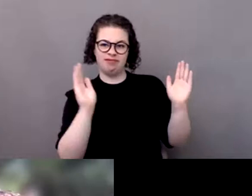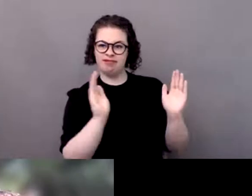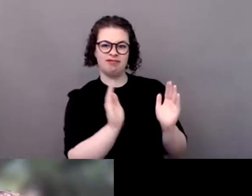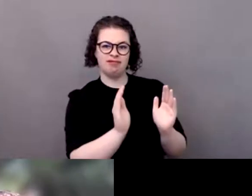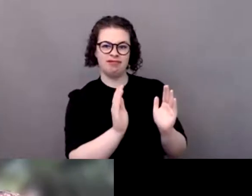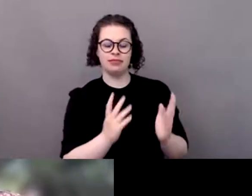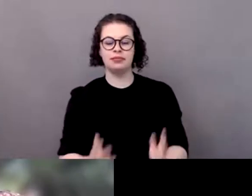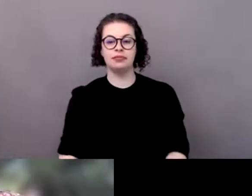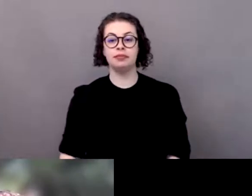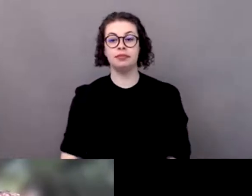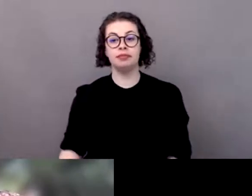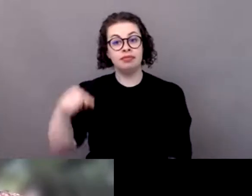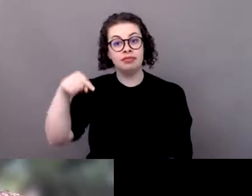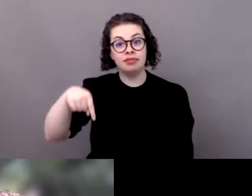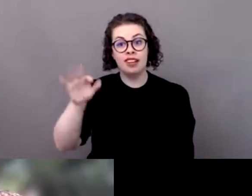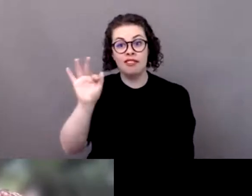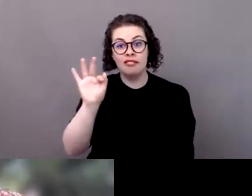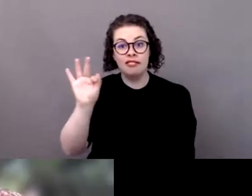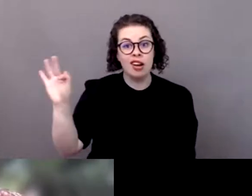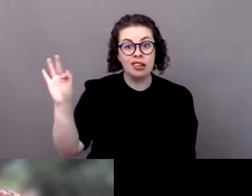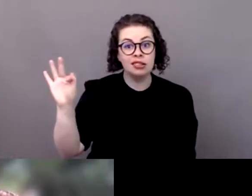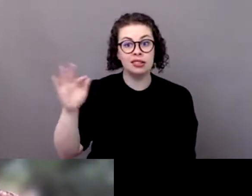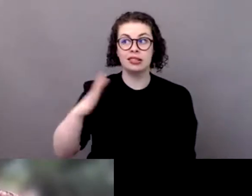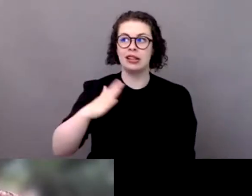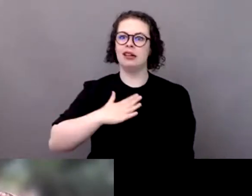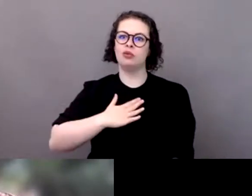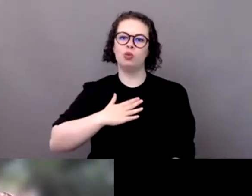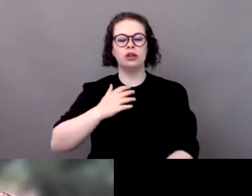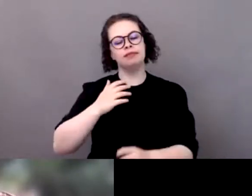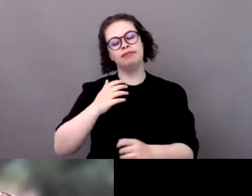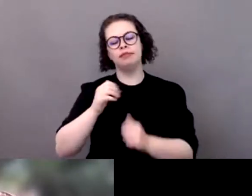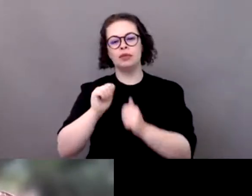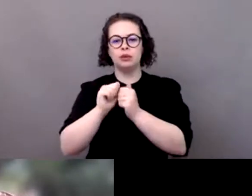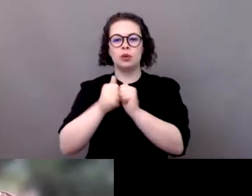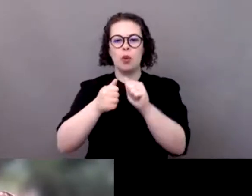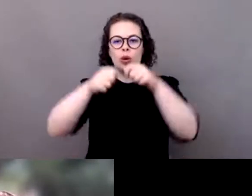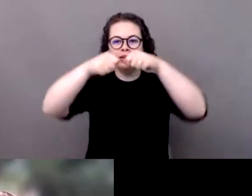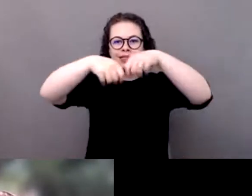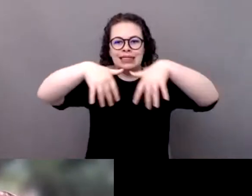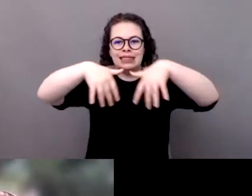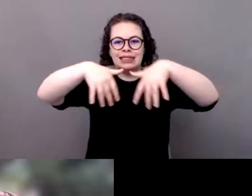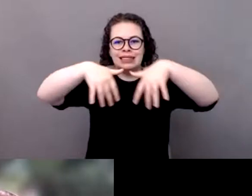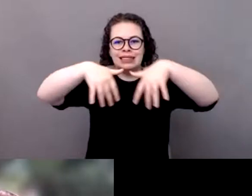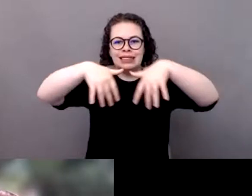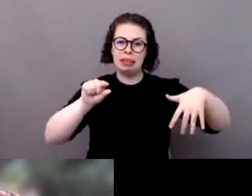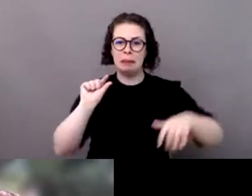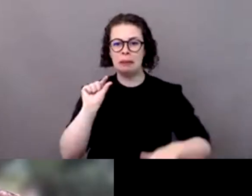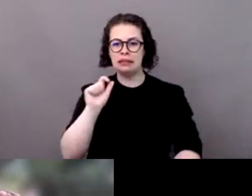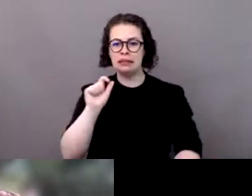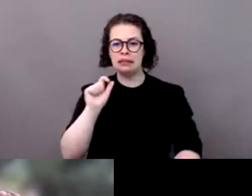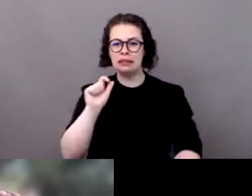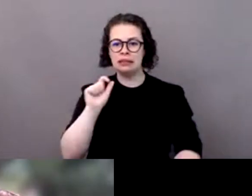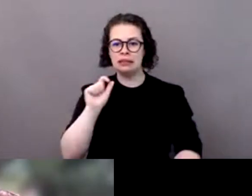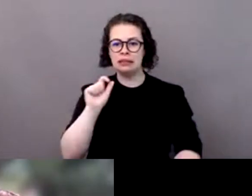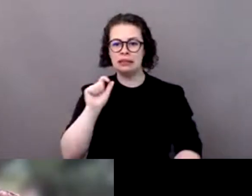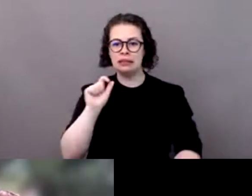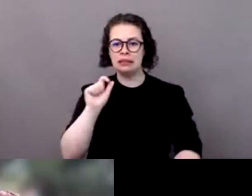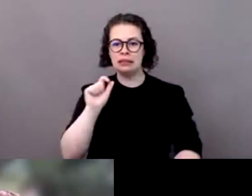'adaptation si on veut pouvoir continuer à pratiquer dans un certain confort dans nos dans nos